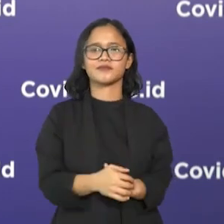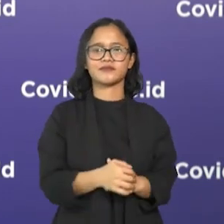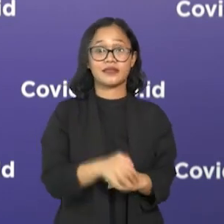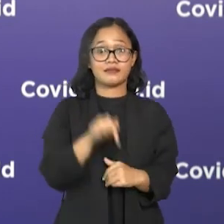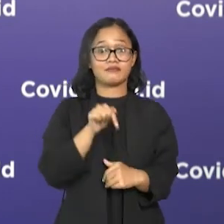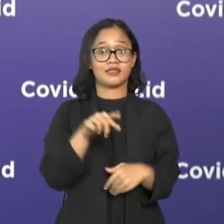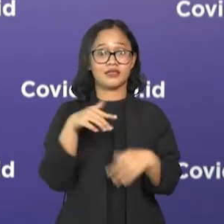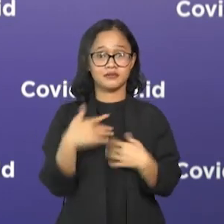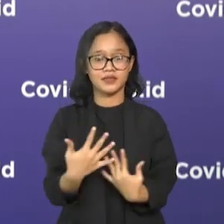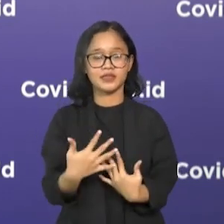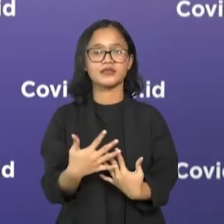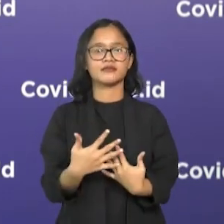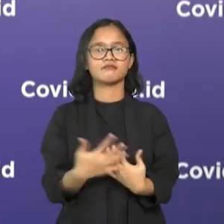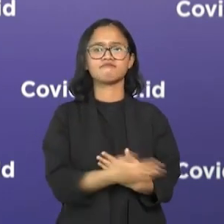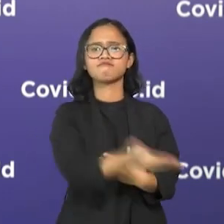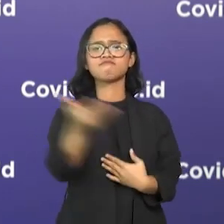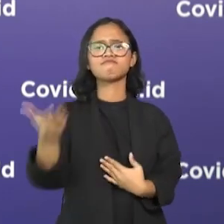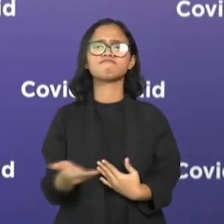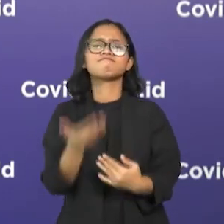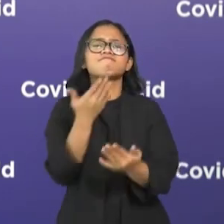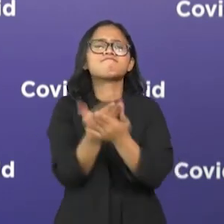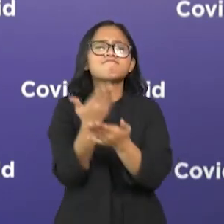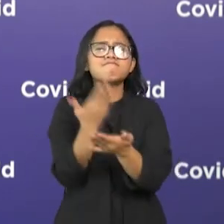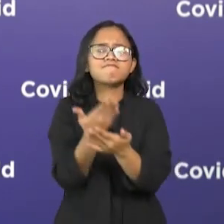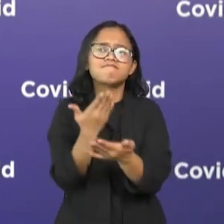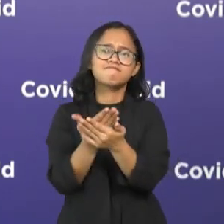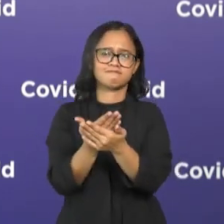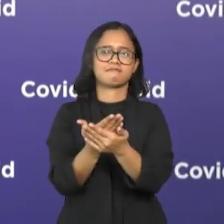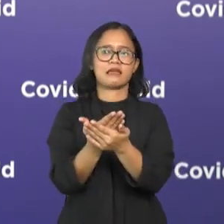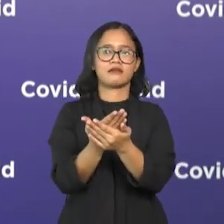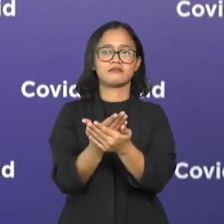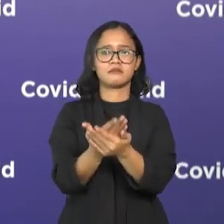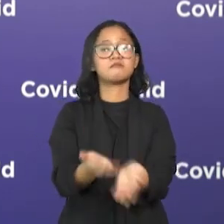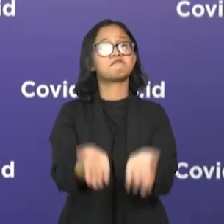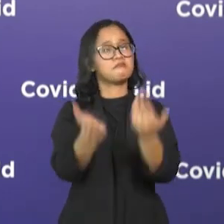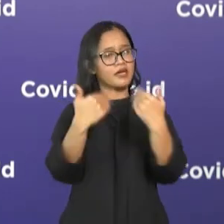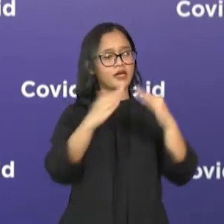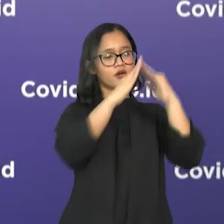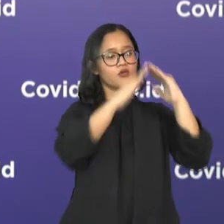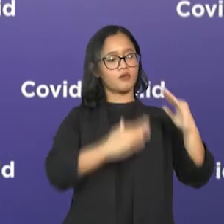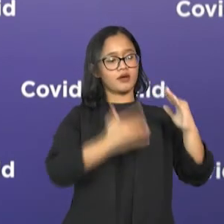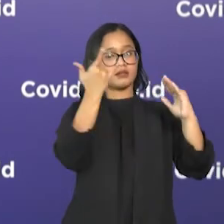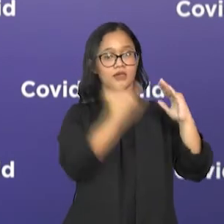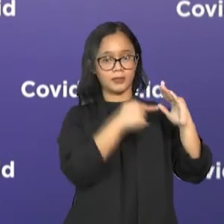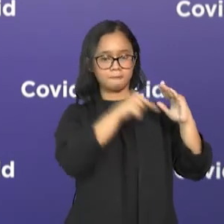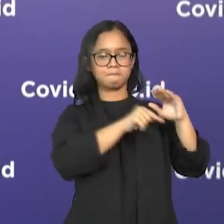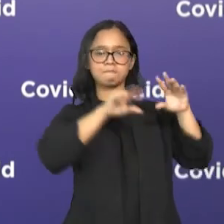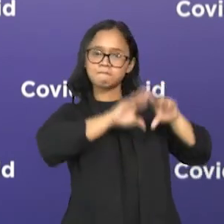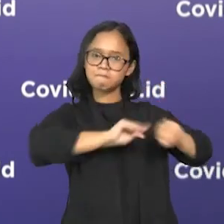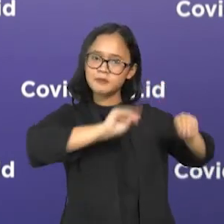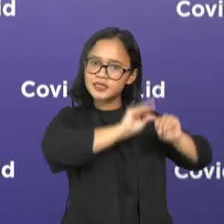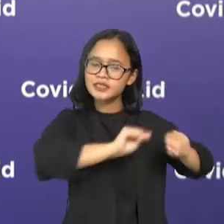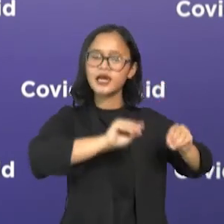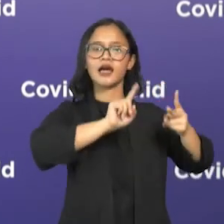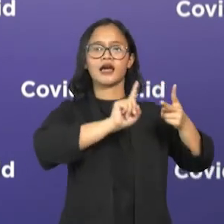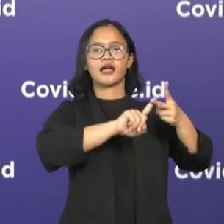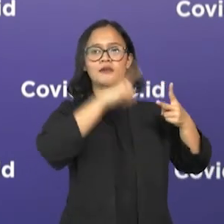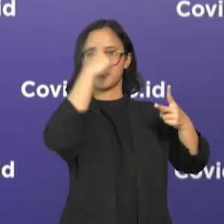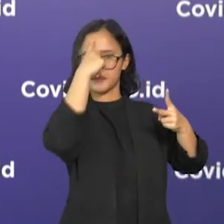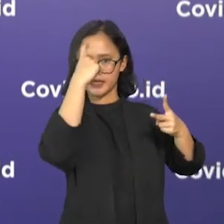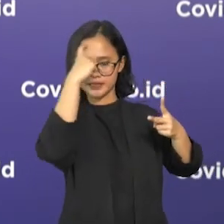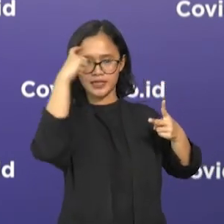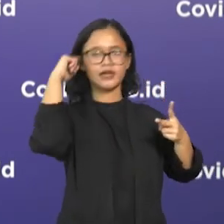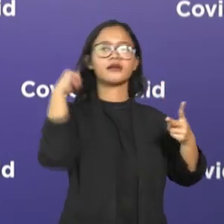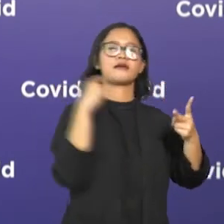kita dihimbau untuk tetap melakukan kegiatan di rumah saja. Belajar dari rumah, bekerja dari